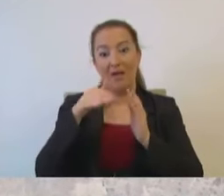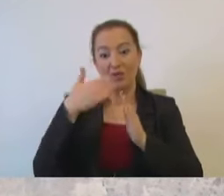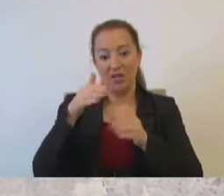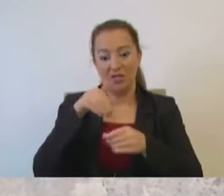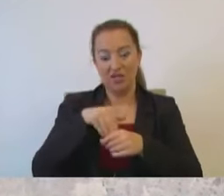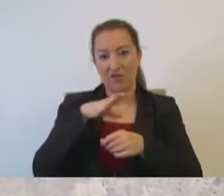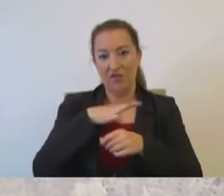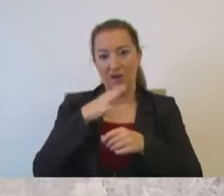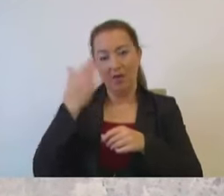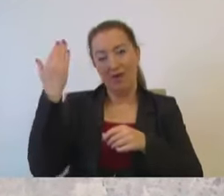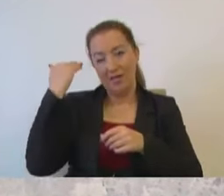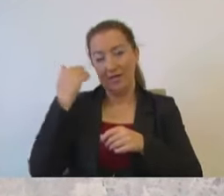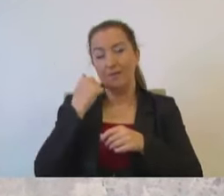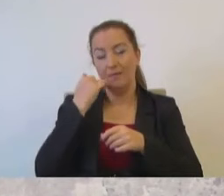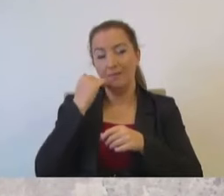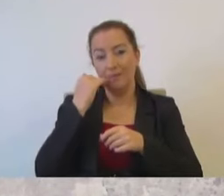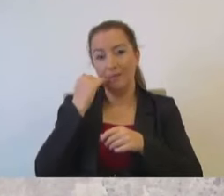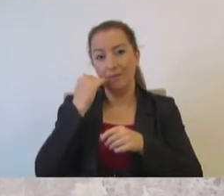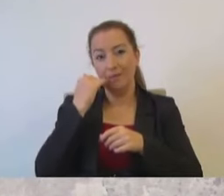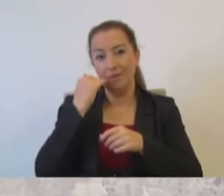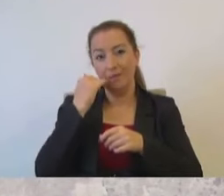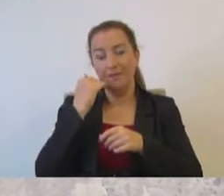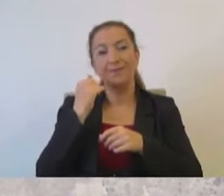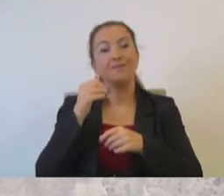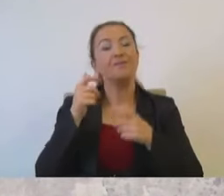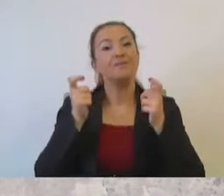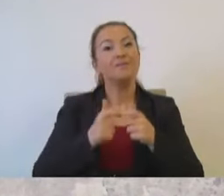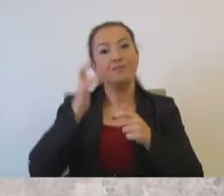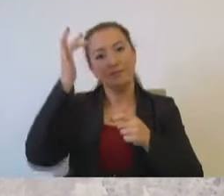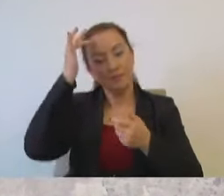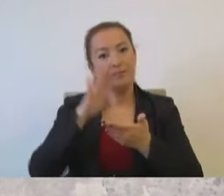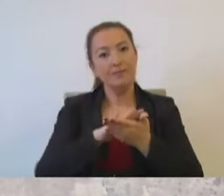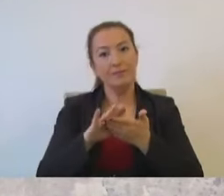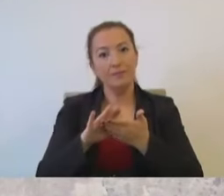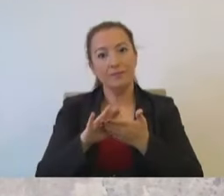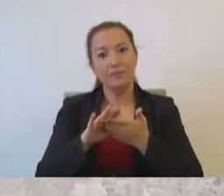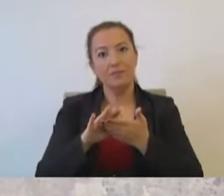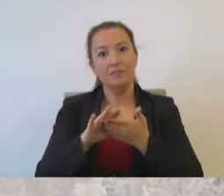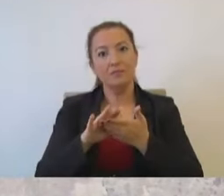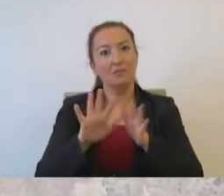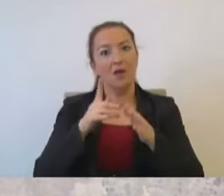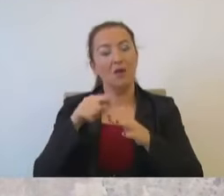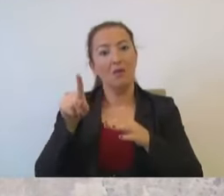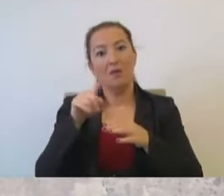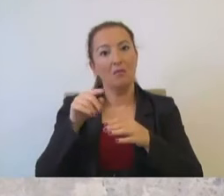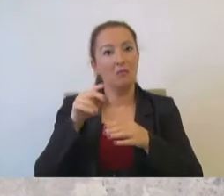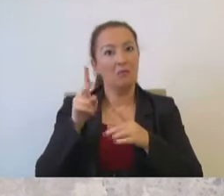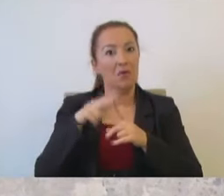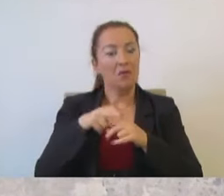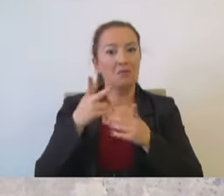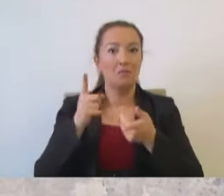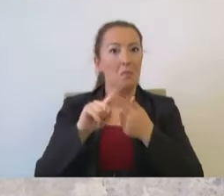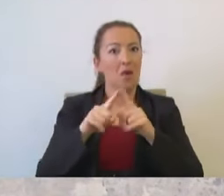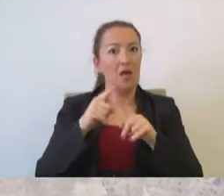seçim var. Bir ay sonra seçim var. Yer, Beylikdüzü. Belki de katıldınız o dönem. Hani